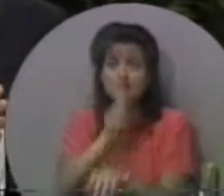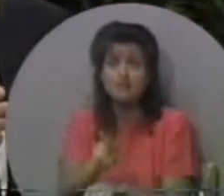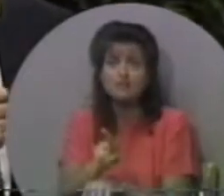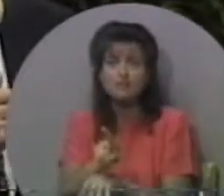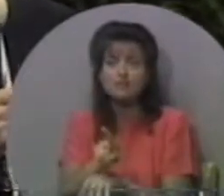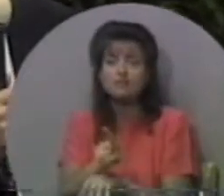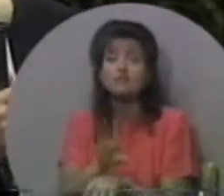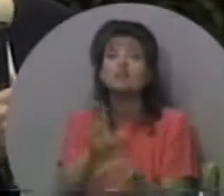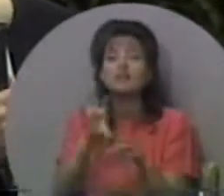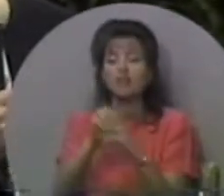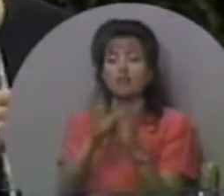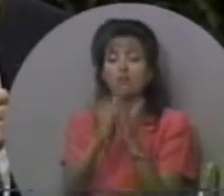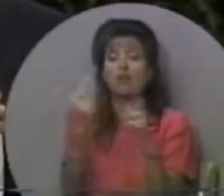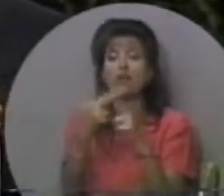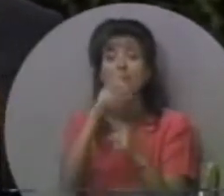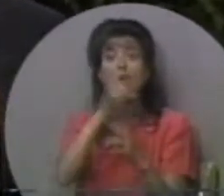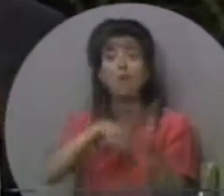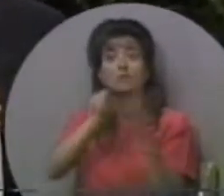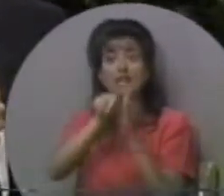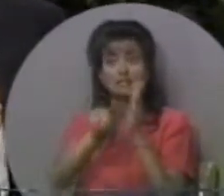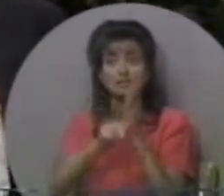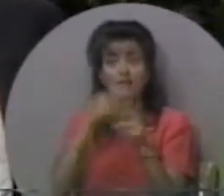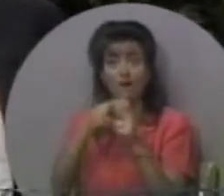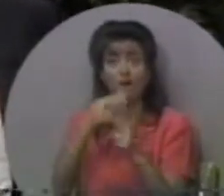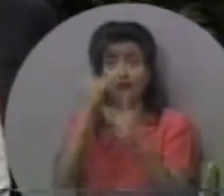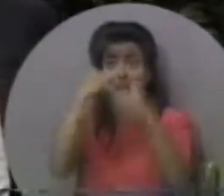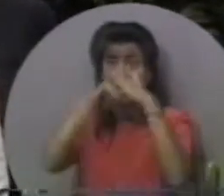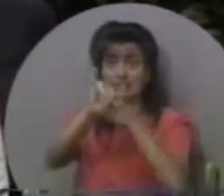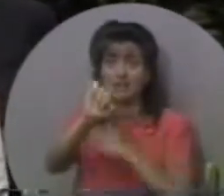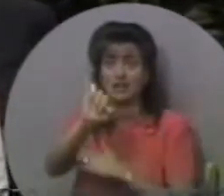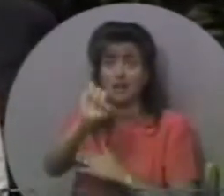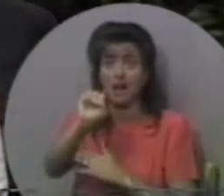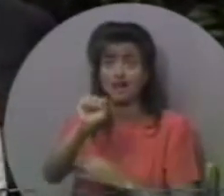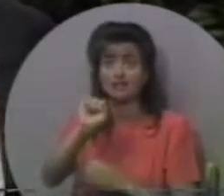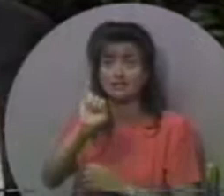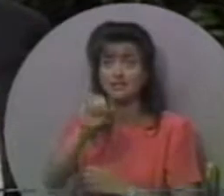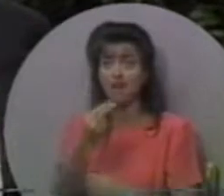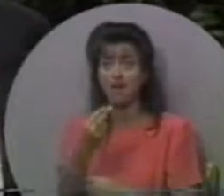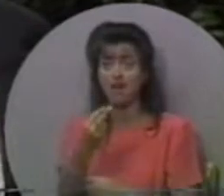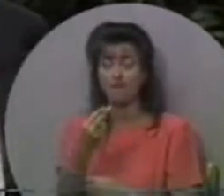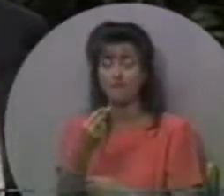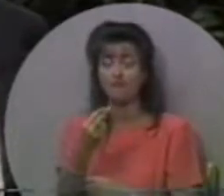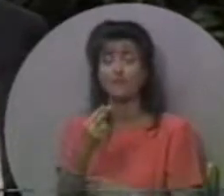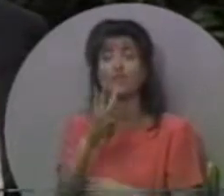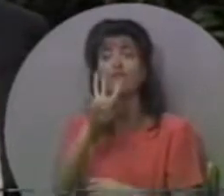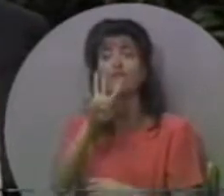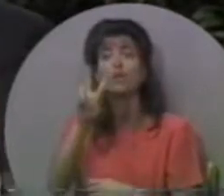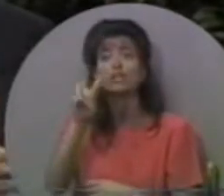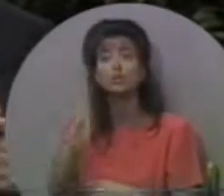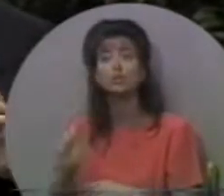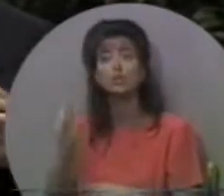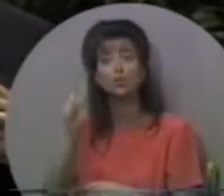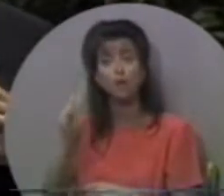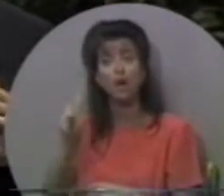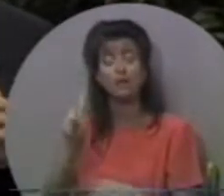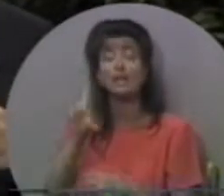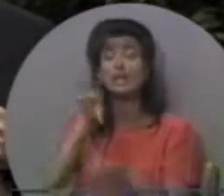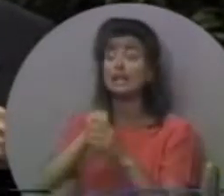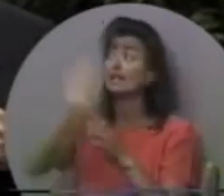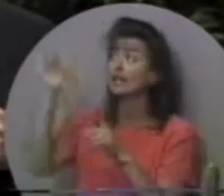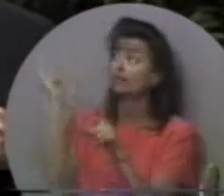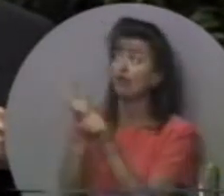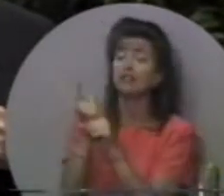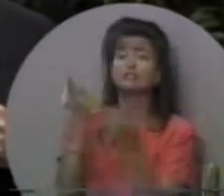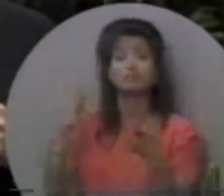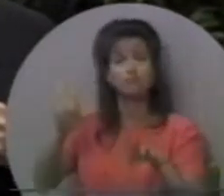В Ісайя 42, в першому вірші, ми покликані до Божої праведності. Ісайя